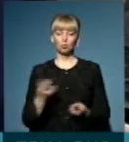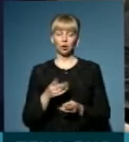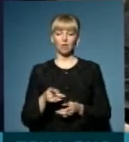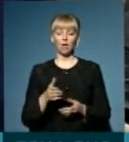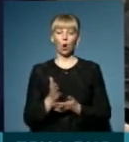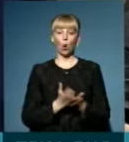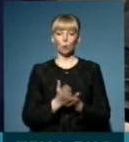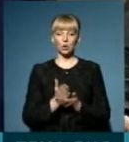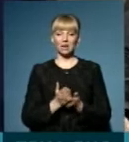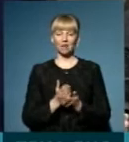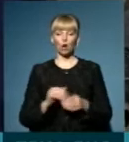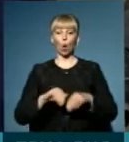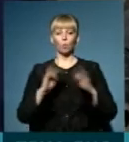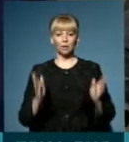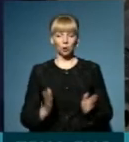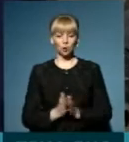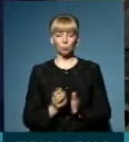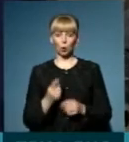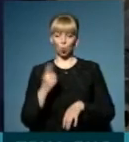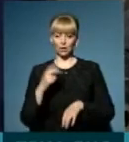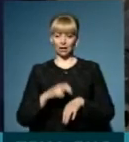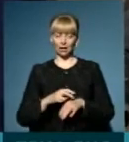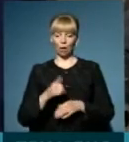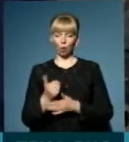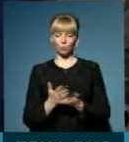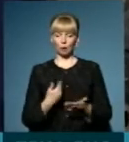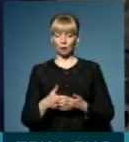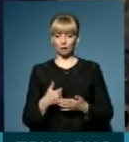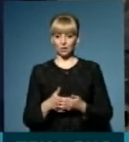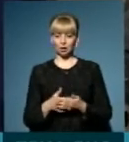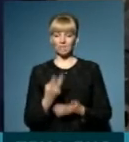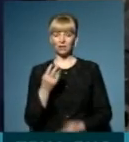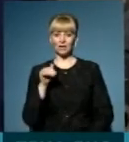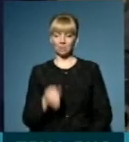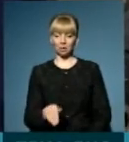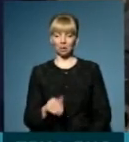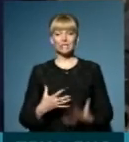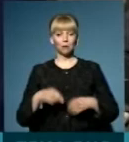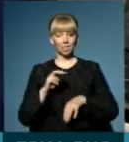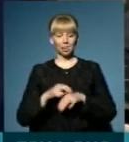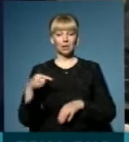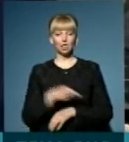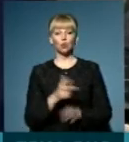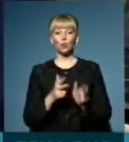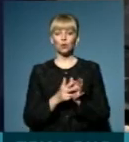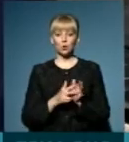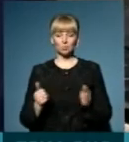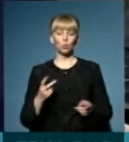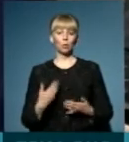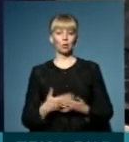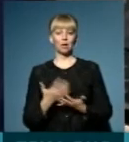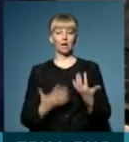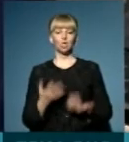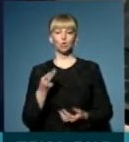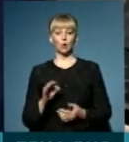посади оптимізувати. Тому що один лікар обслуговує приблизно 2 тисячі. Ну, сімейний лікар – 1800. Ми припустимо,